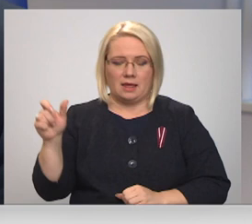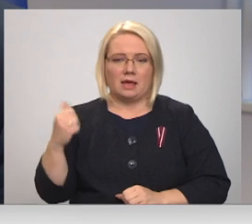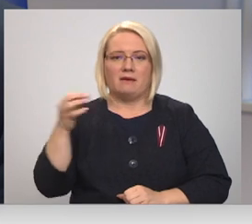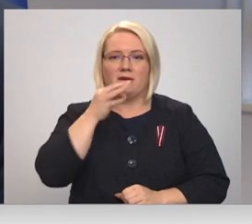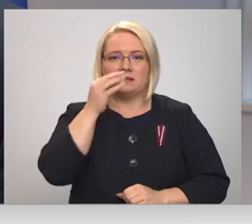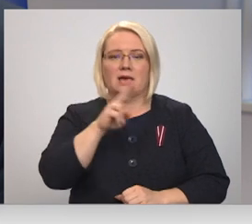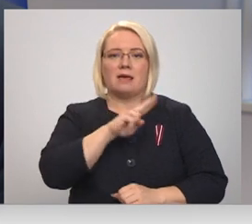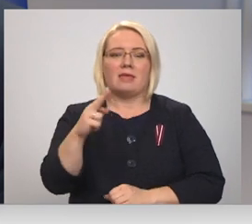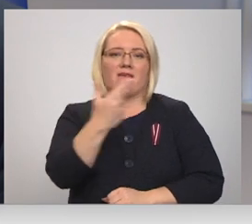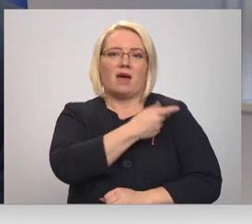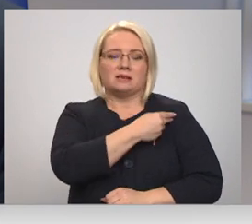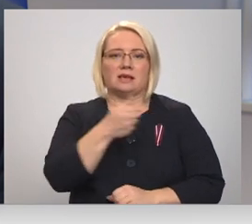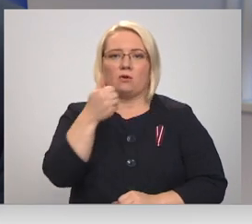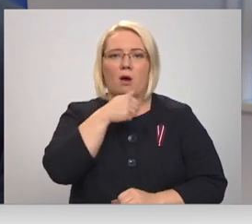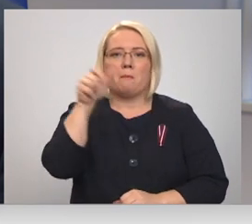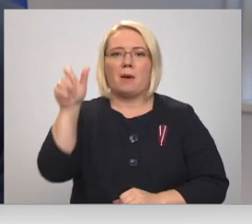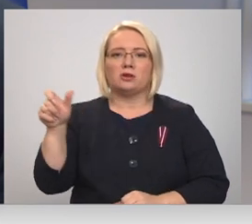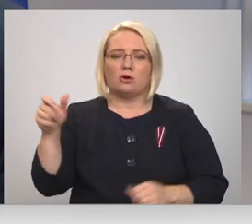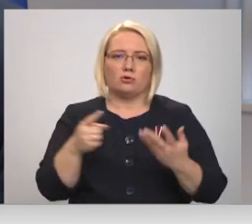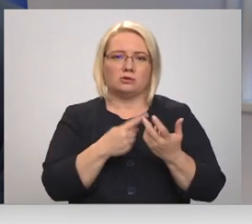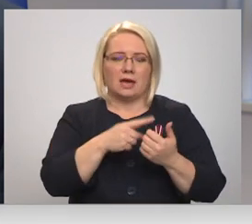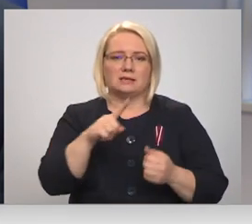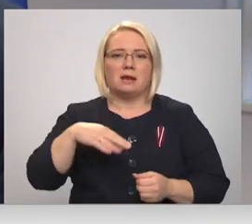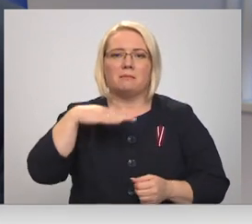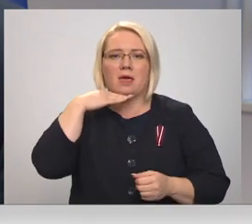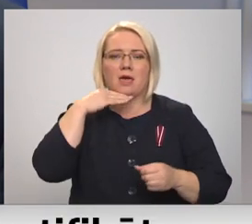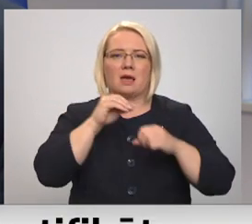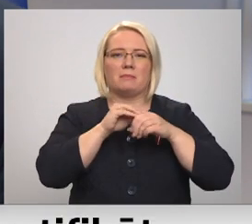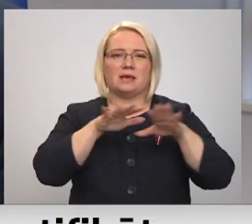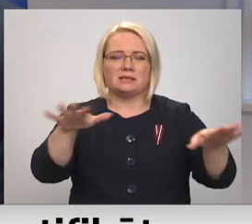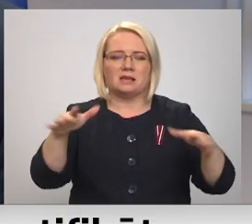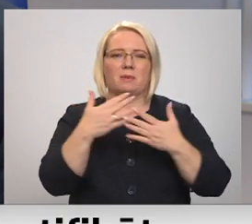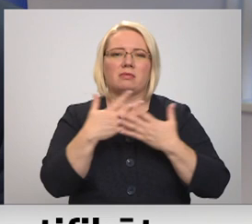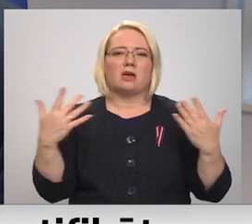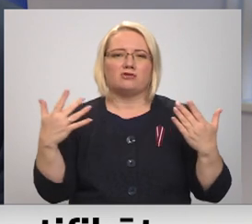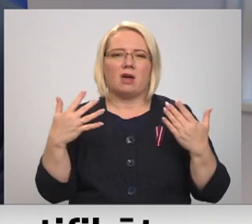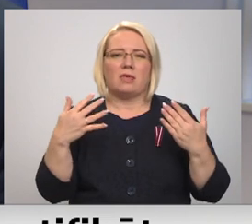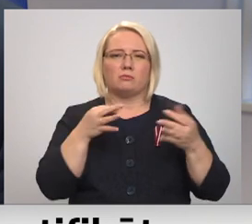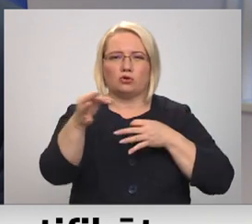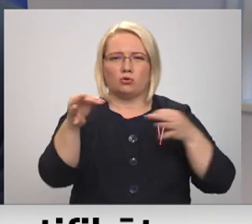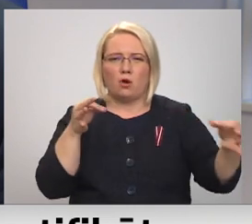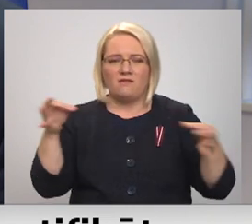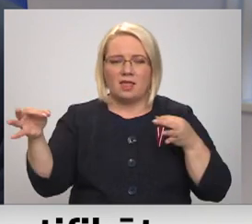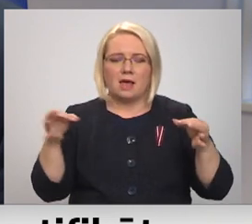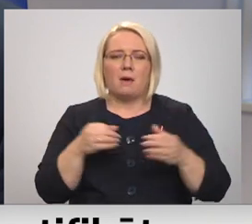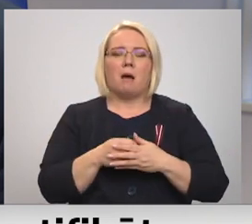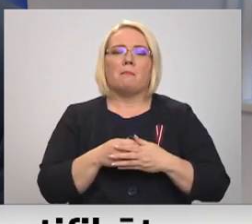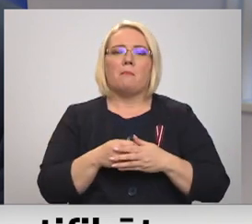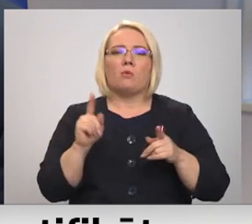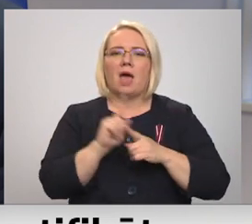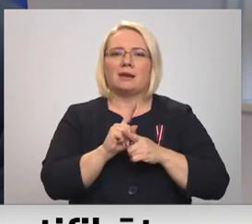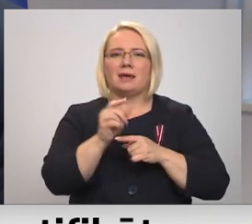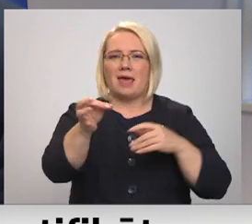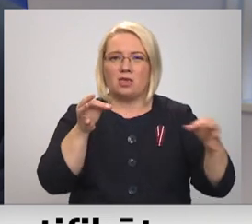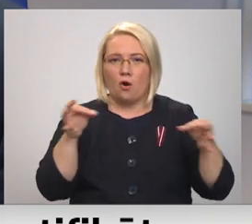personu skaits ir pietiekami izkaisīts par dažādām struktūrinībām un dažādiem regioniem. Tādā